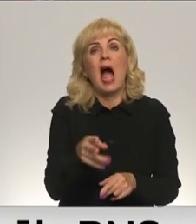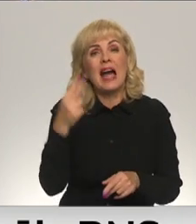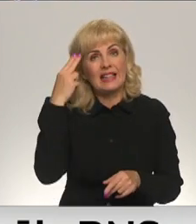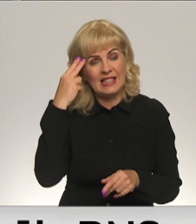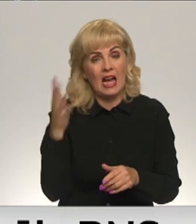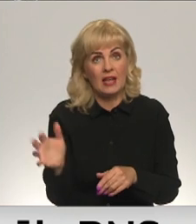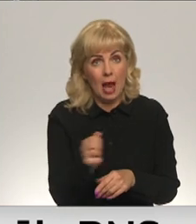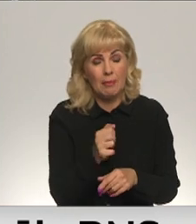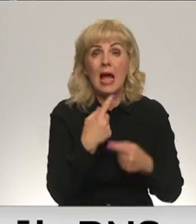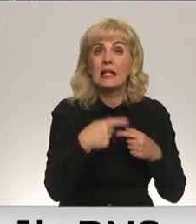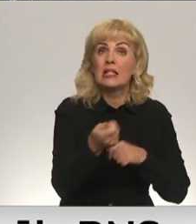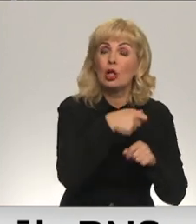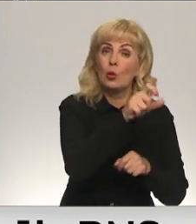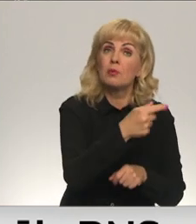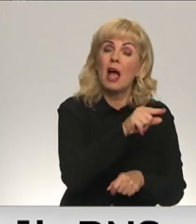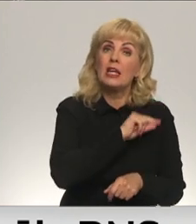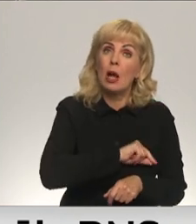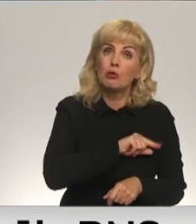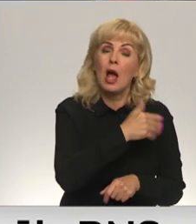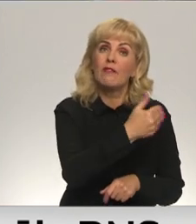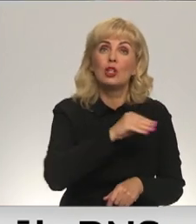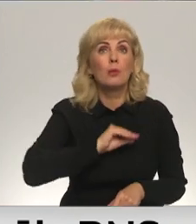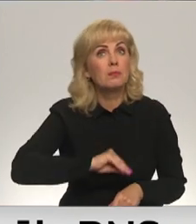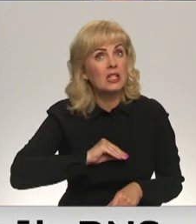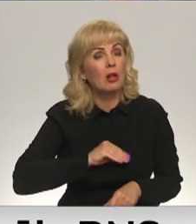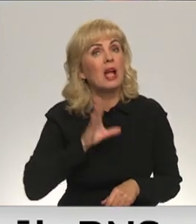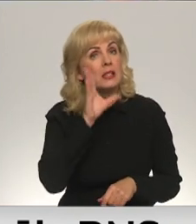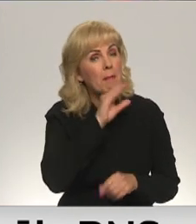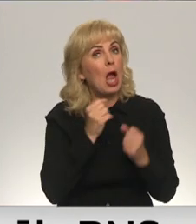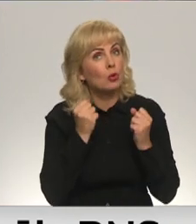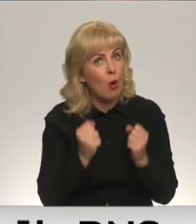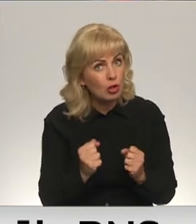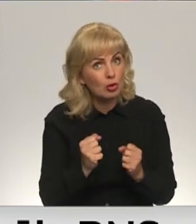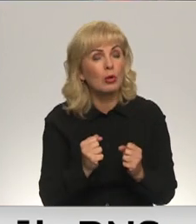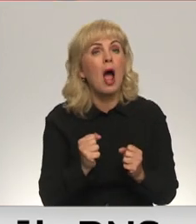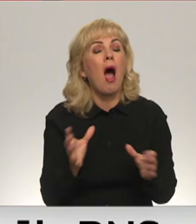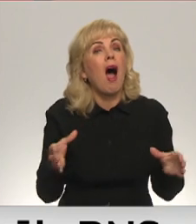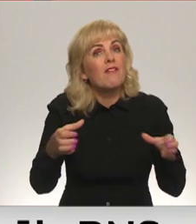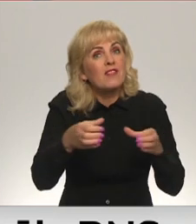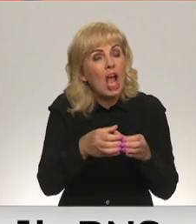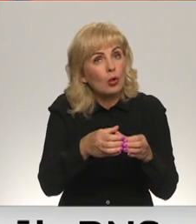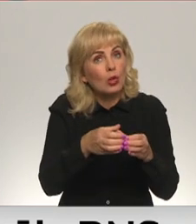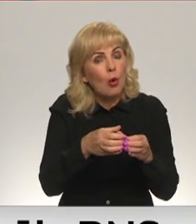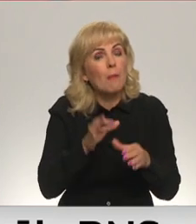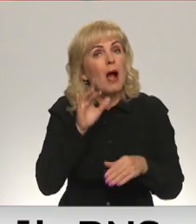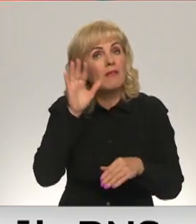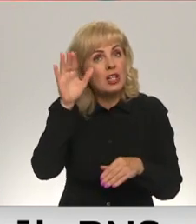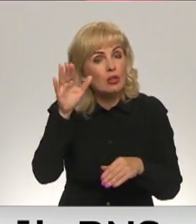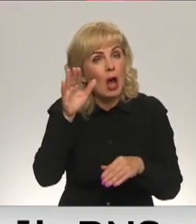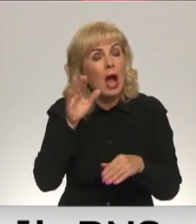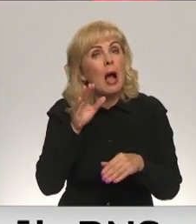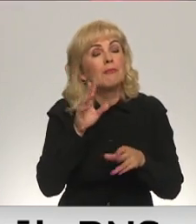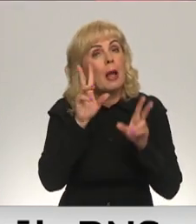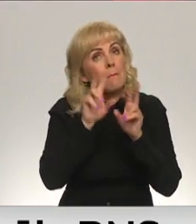Cita svarīgas uzņēmēja īpašības ir psiholoģiskā noturība, spēja apvienot komandu un vīzijas secināt spētījumā.